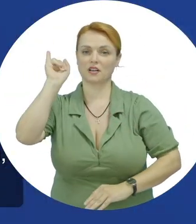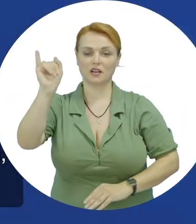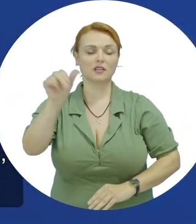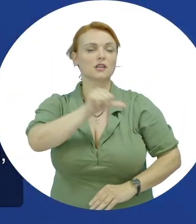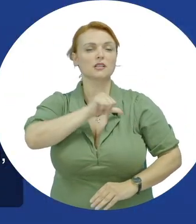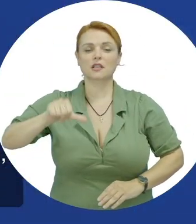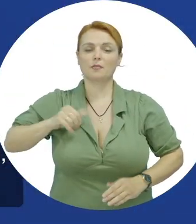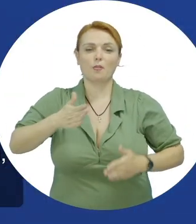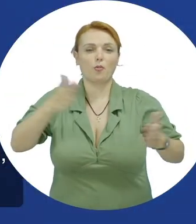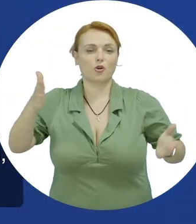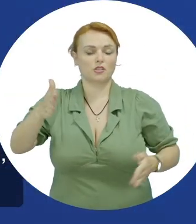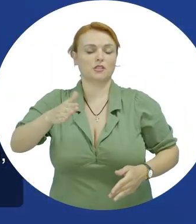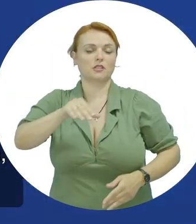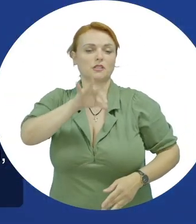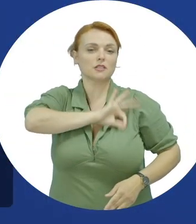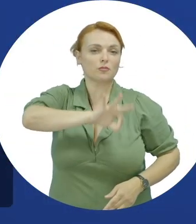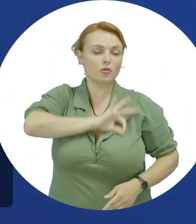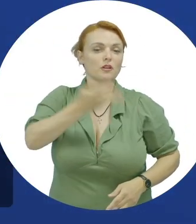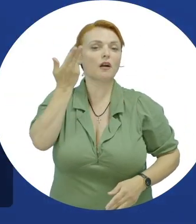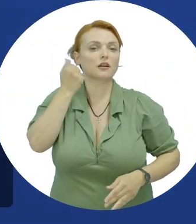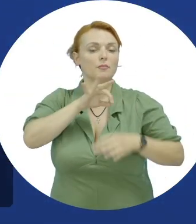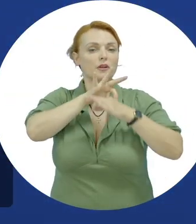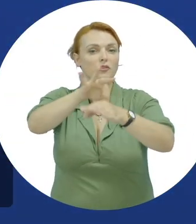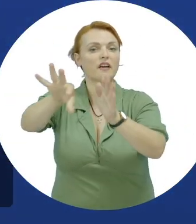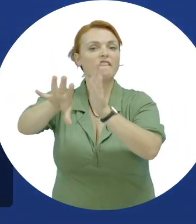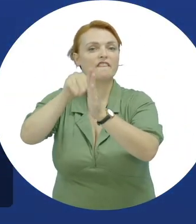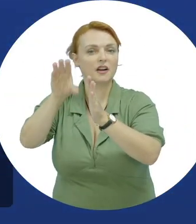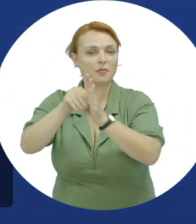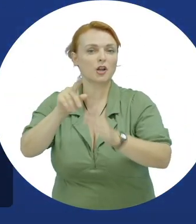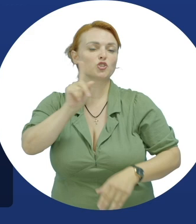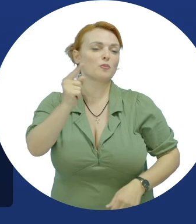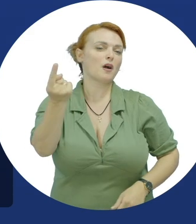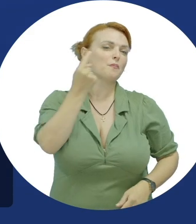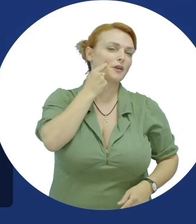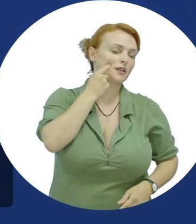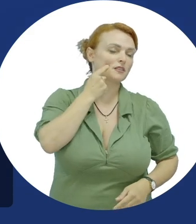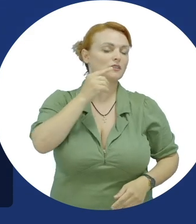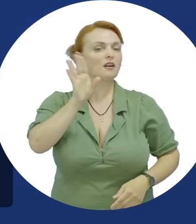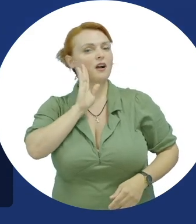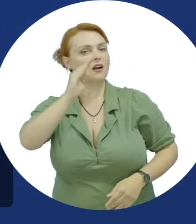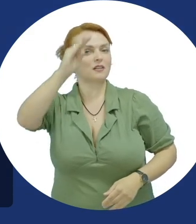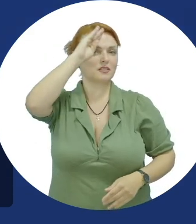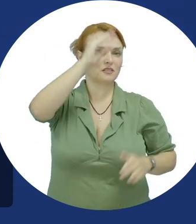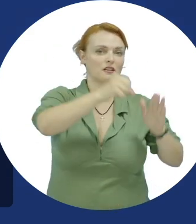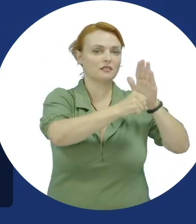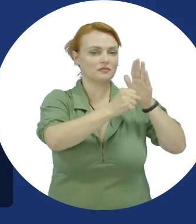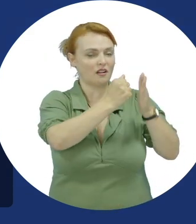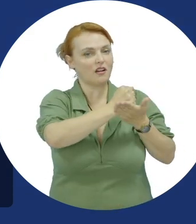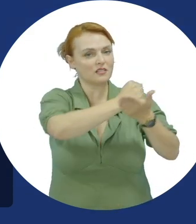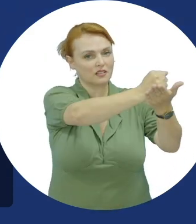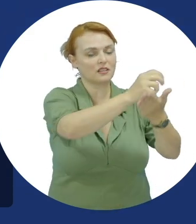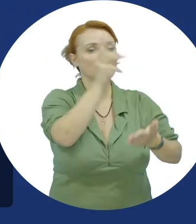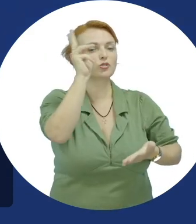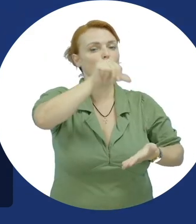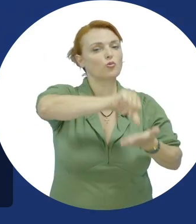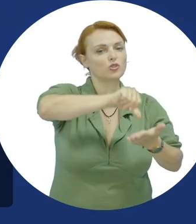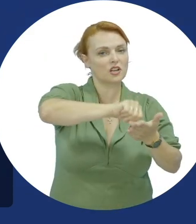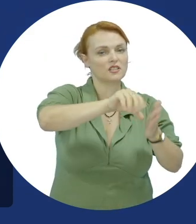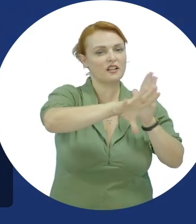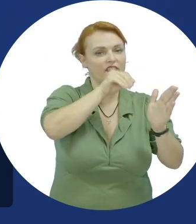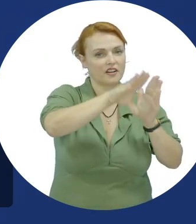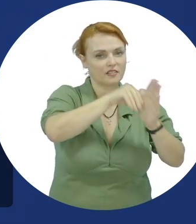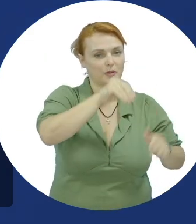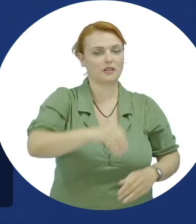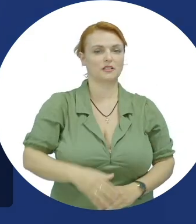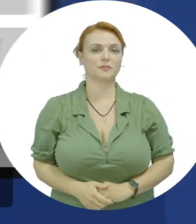adesea în timpul campaniilor electorale pentru a defăima un candidat sau o candidată prin umilirea persoanei sau prin promovare